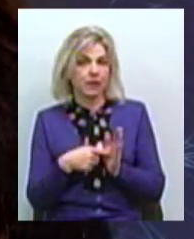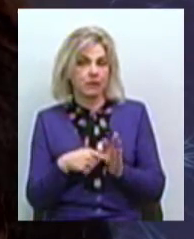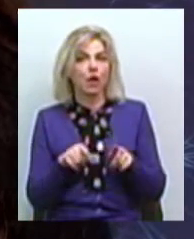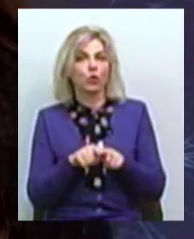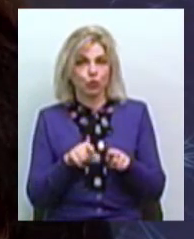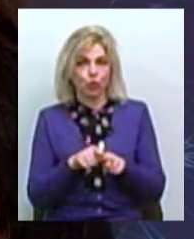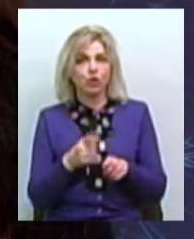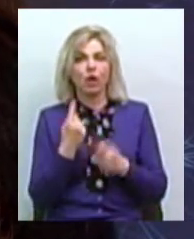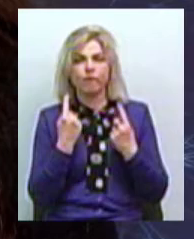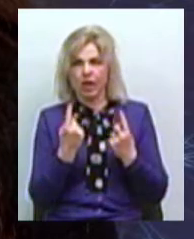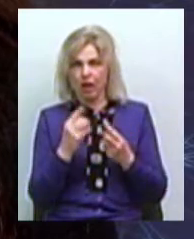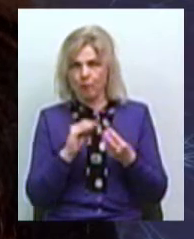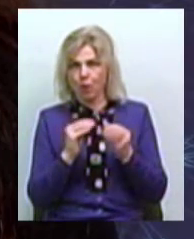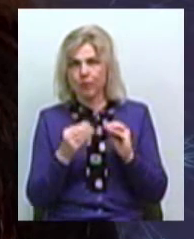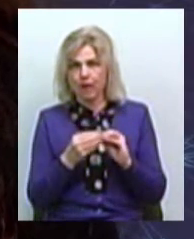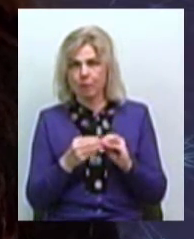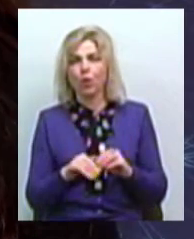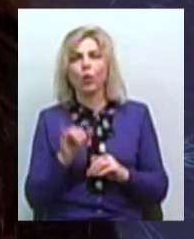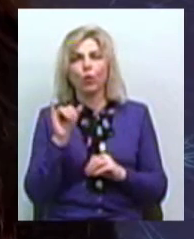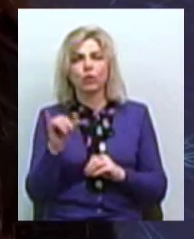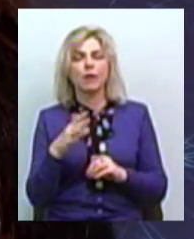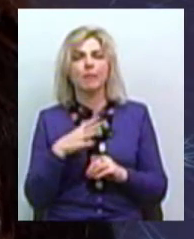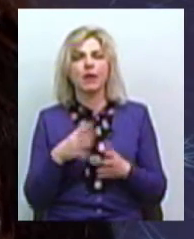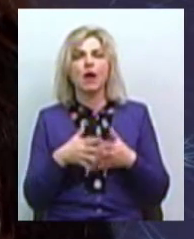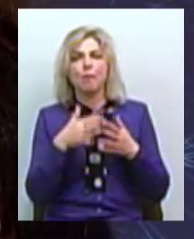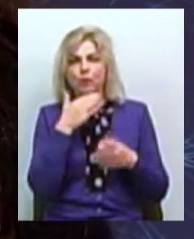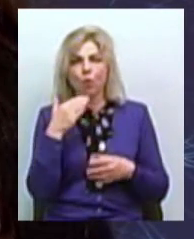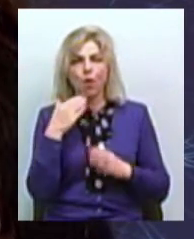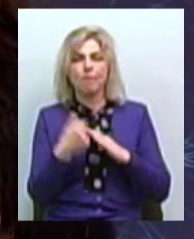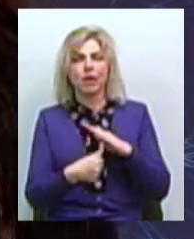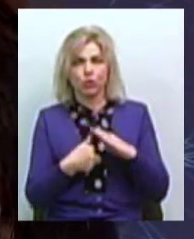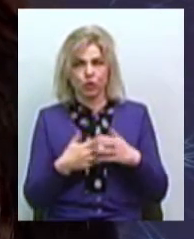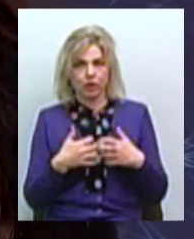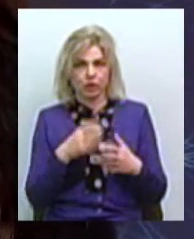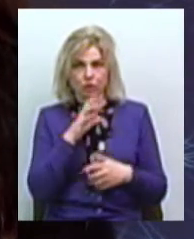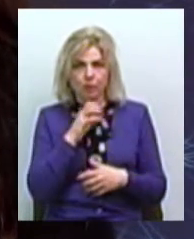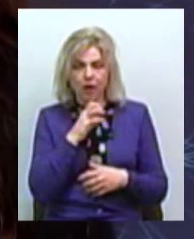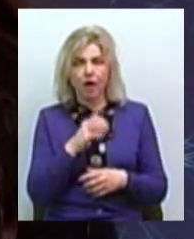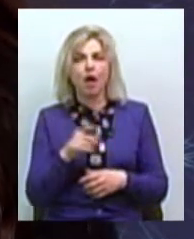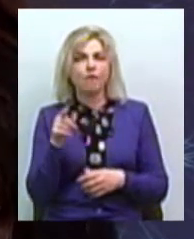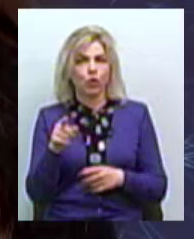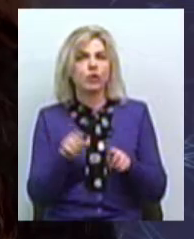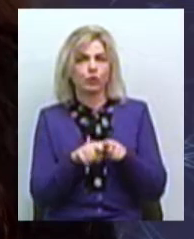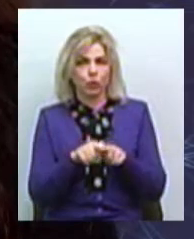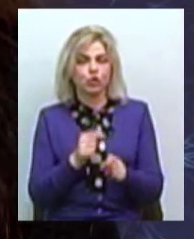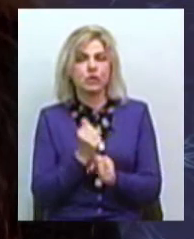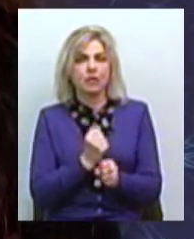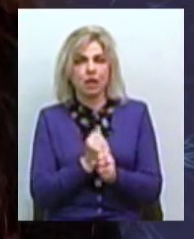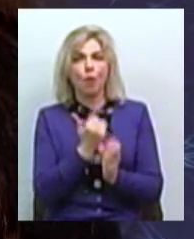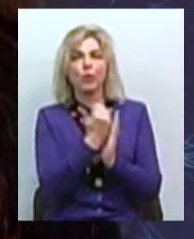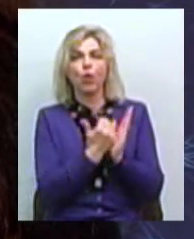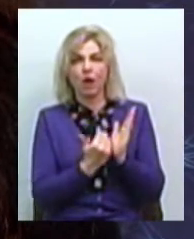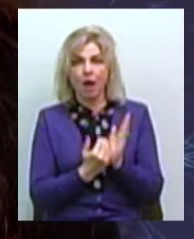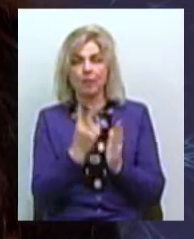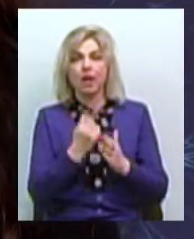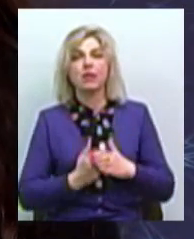мало дуже велику проблему, в них була велика кількість безпритульних тварин, вони в свого часу так само розробили програму, на